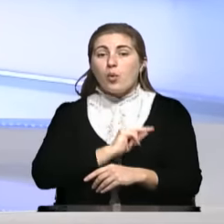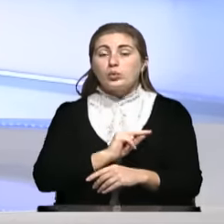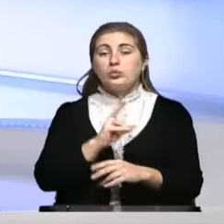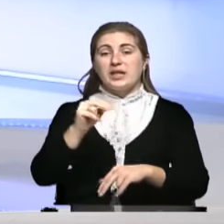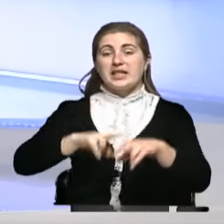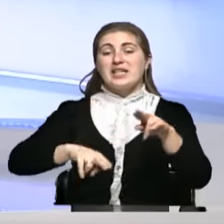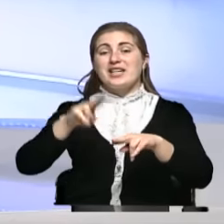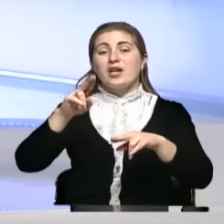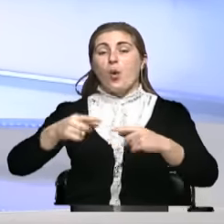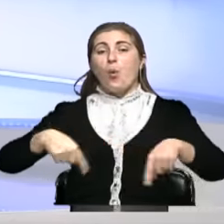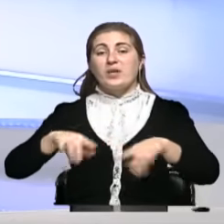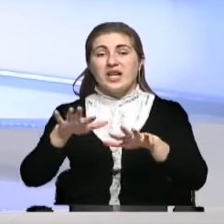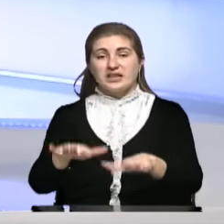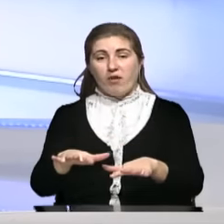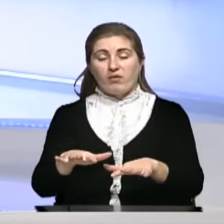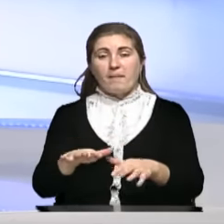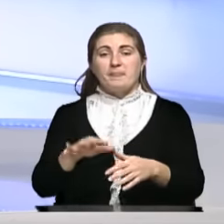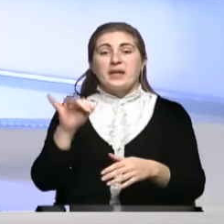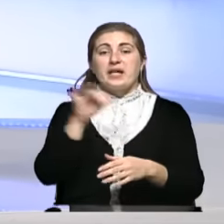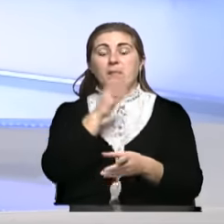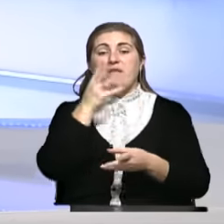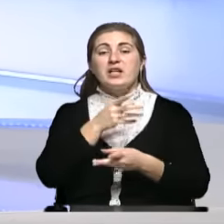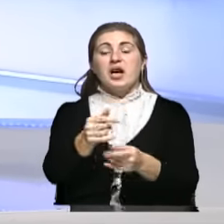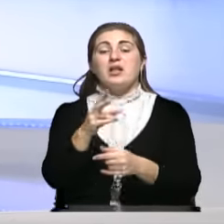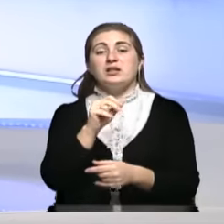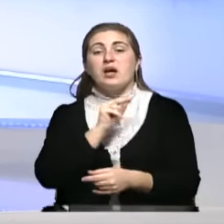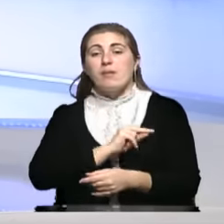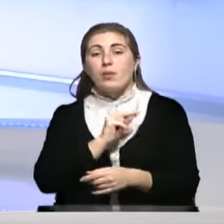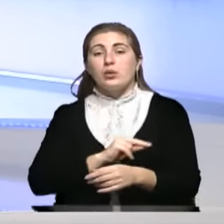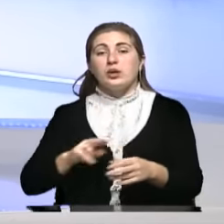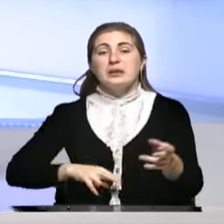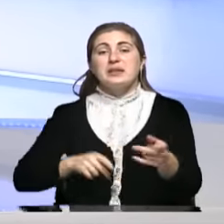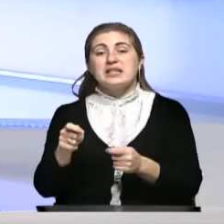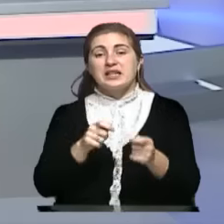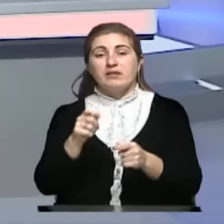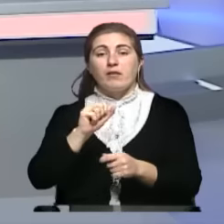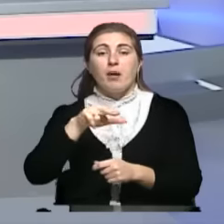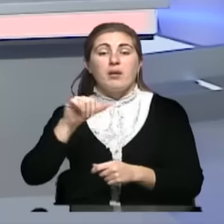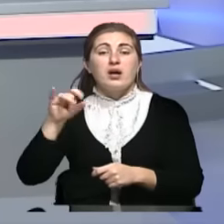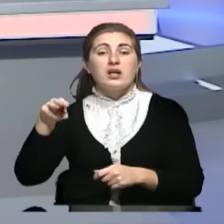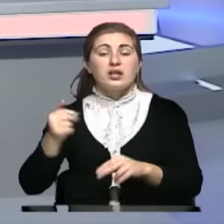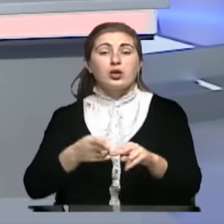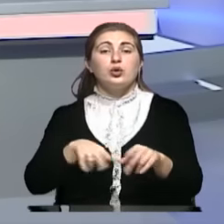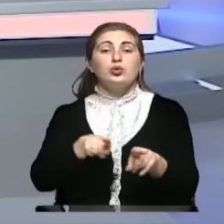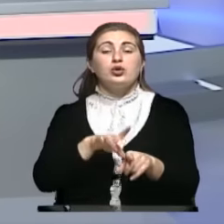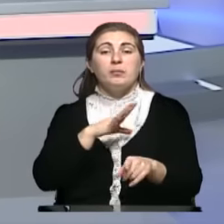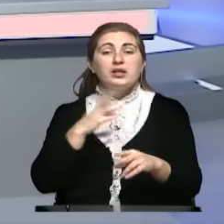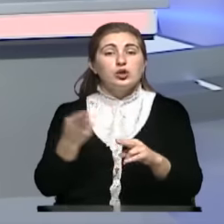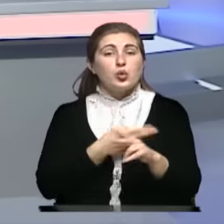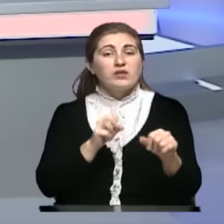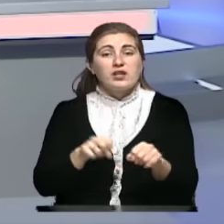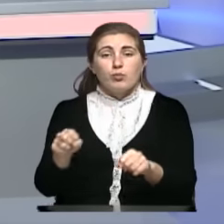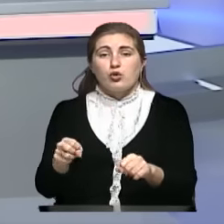строительных объектах, это повлияло на работу, скажем так, административного аппарата, который тоже был лишен возможности